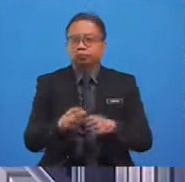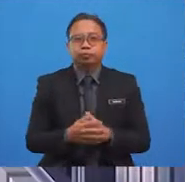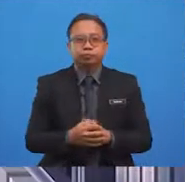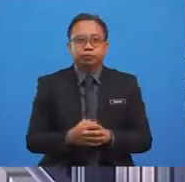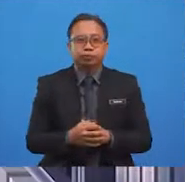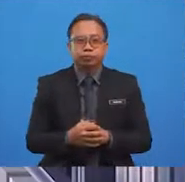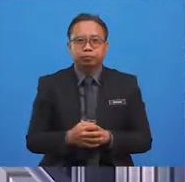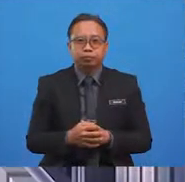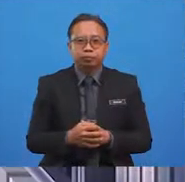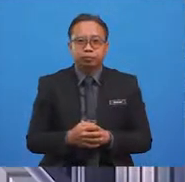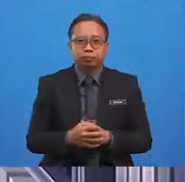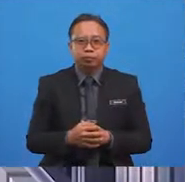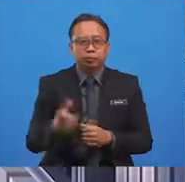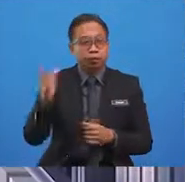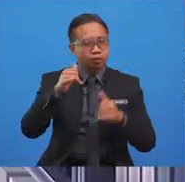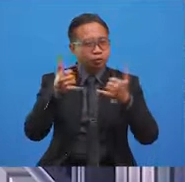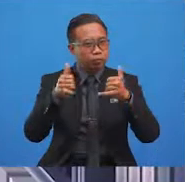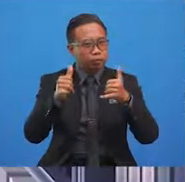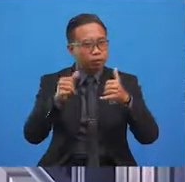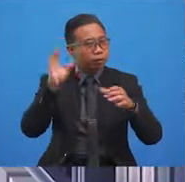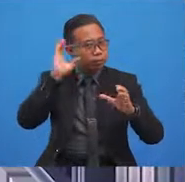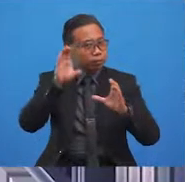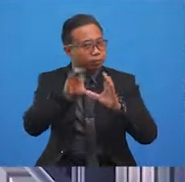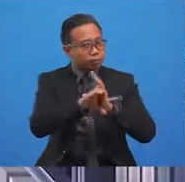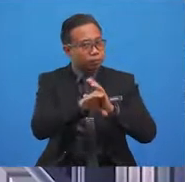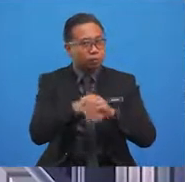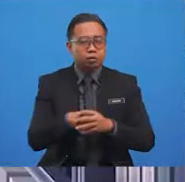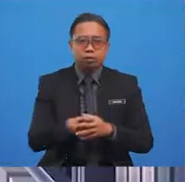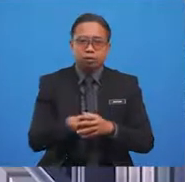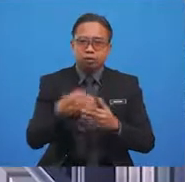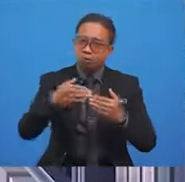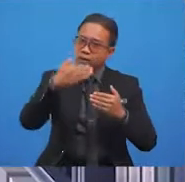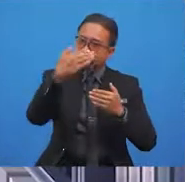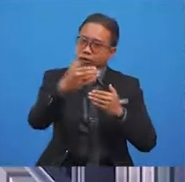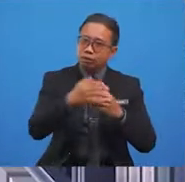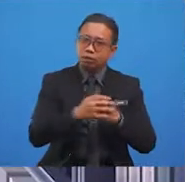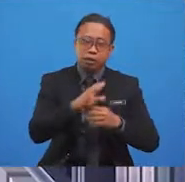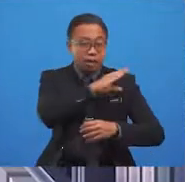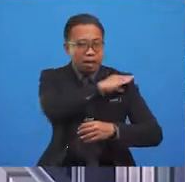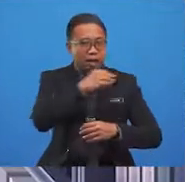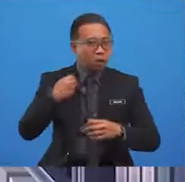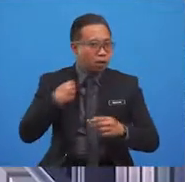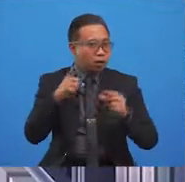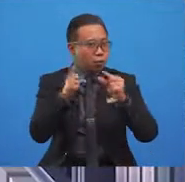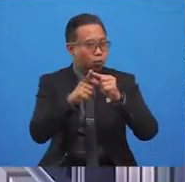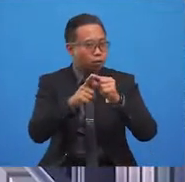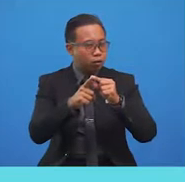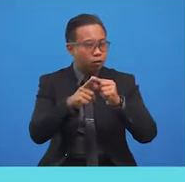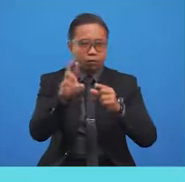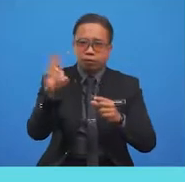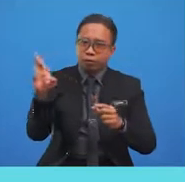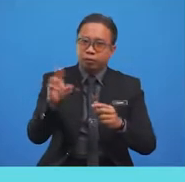Hmm, let's place the pictures on the left. and the words on the right.